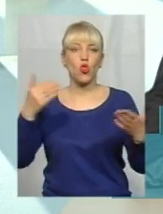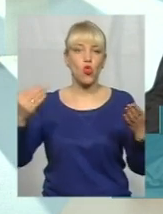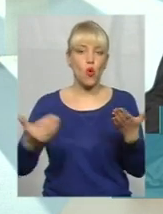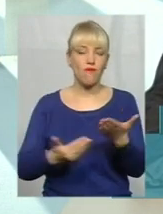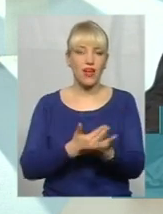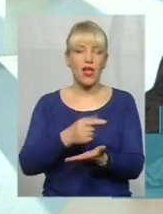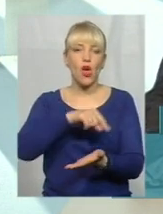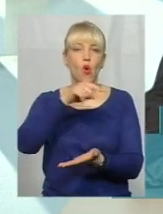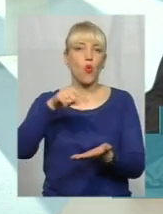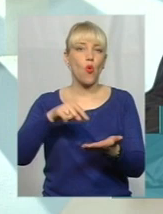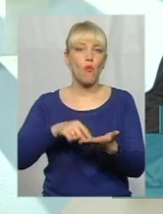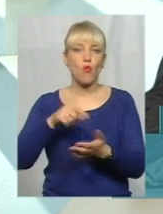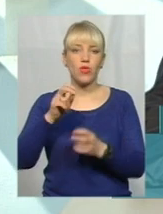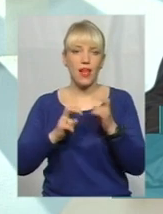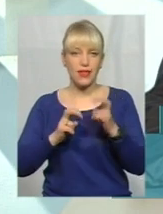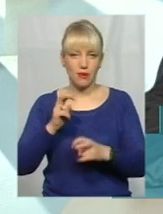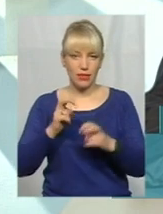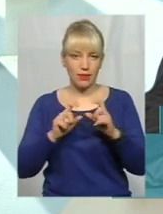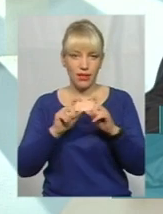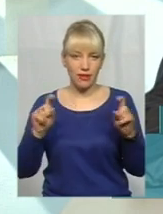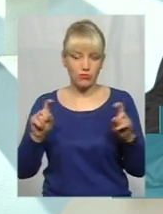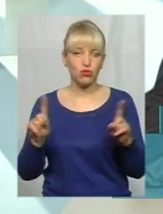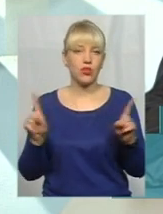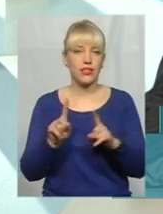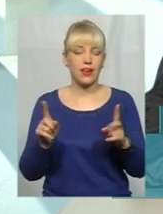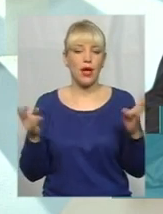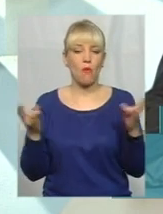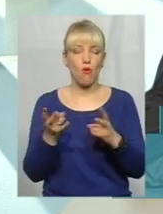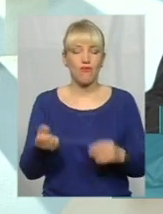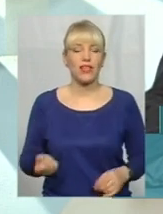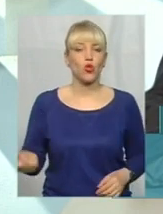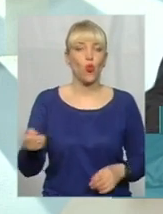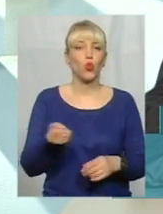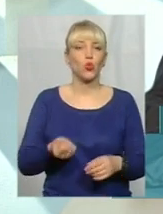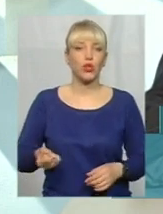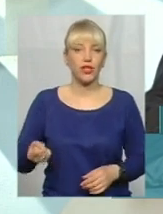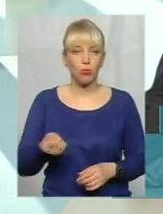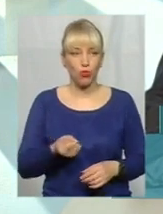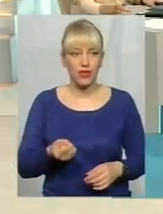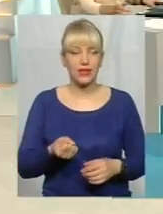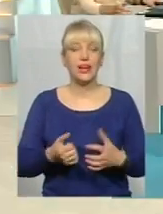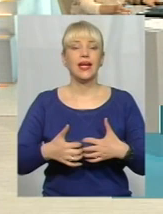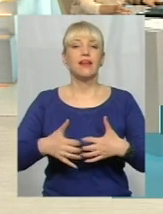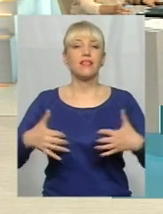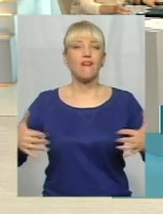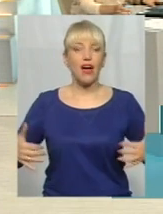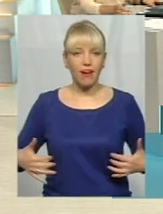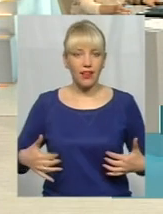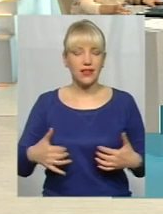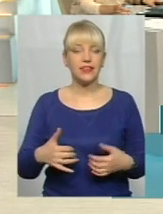підприємства, яке повинно утримувати тварин,